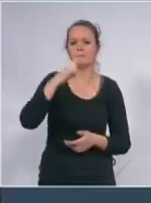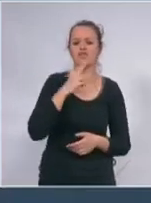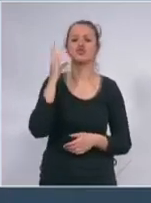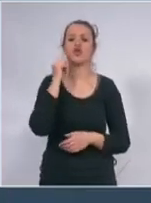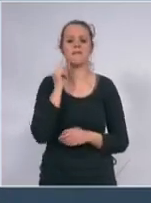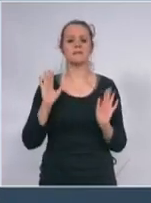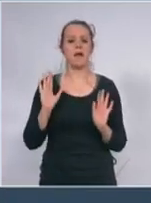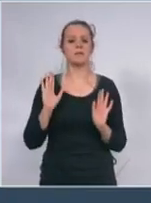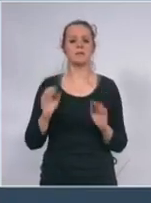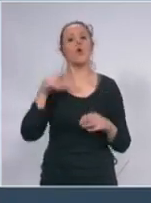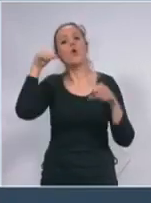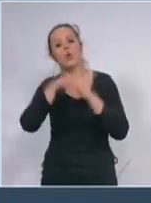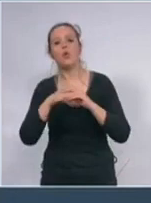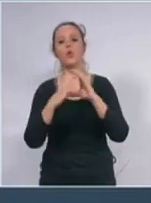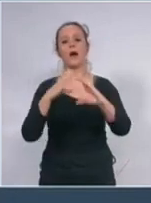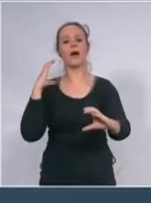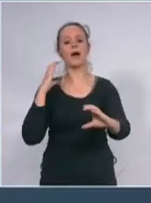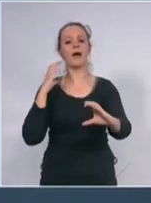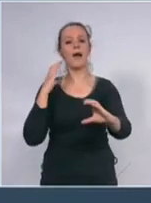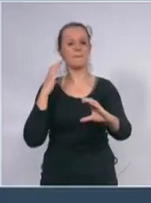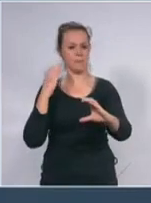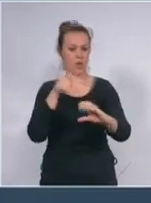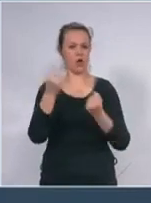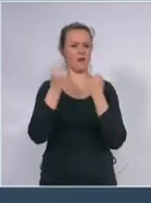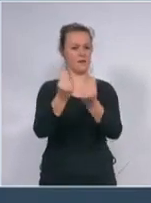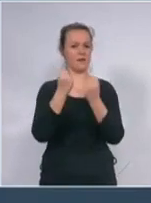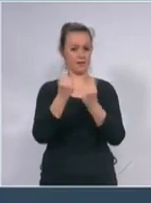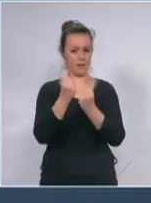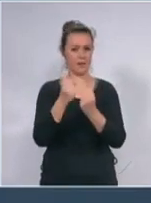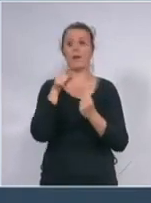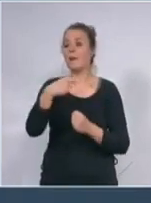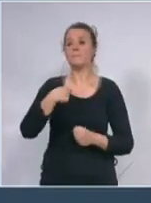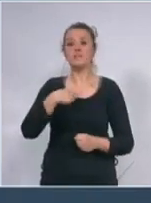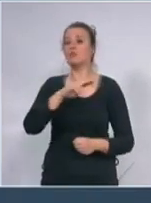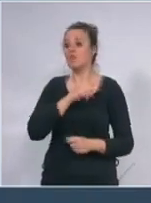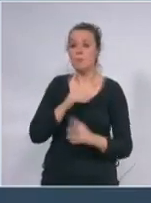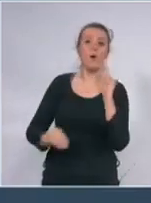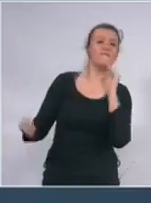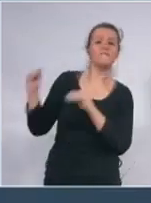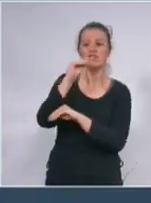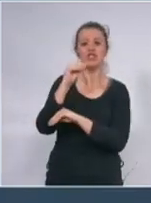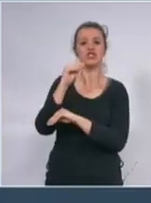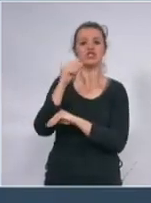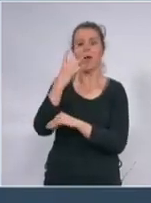imati više transportnih respiratora proporcionalno broju nego što će da imaju najrazvijeniji evropske zemlje na rečunići Nemačko